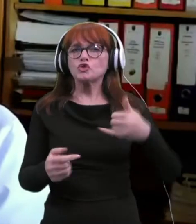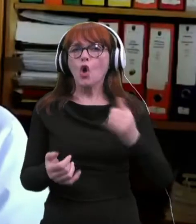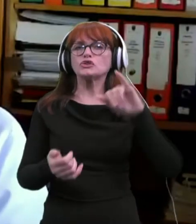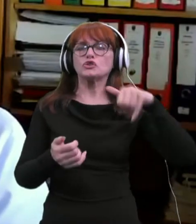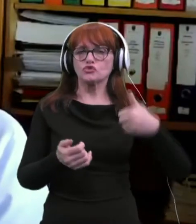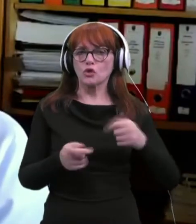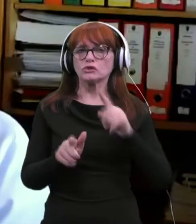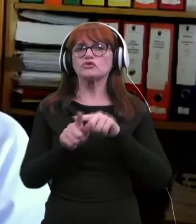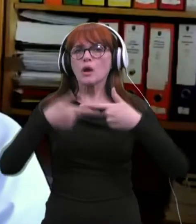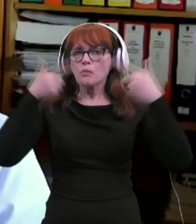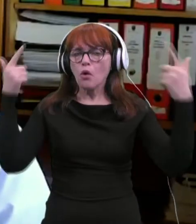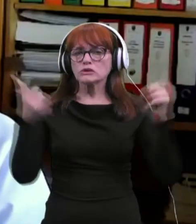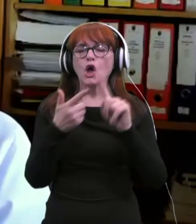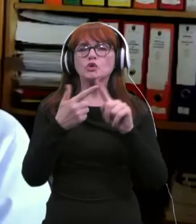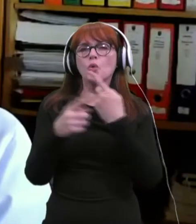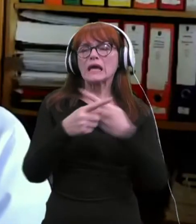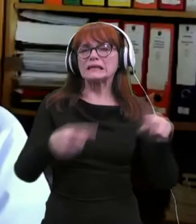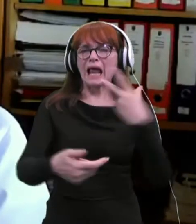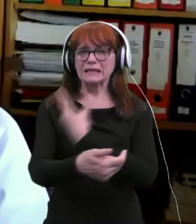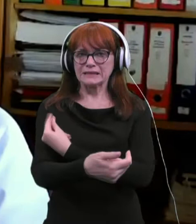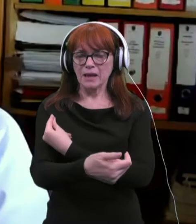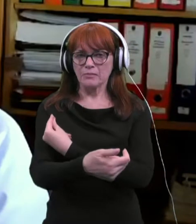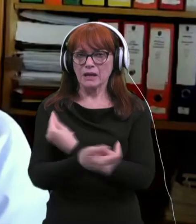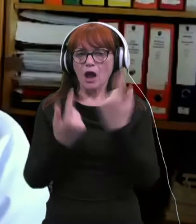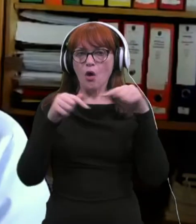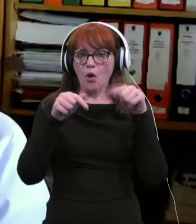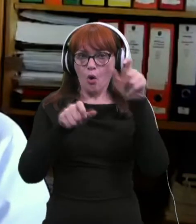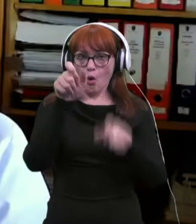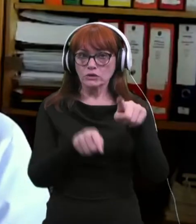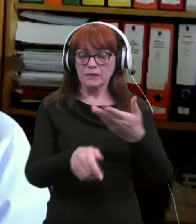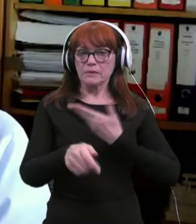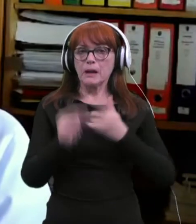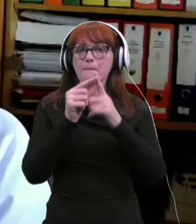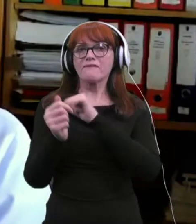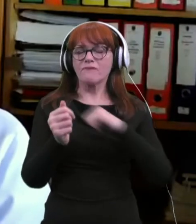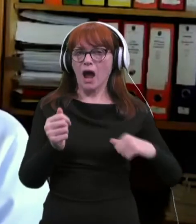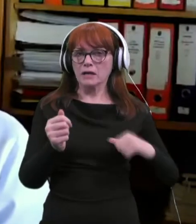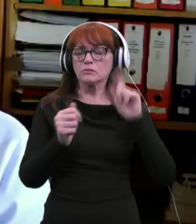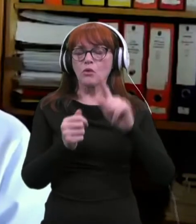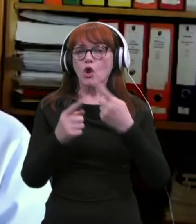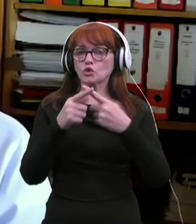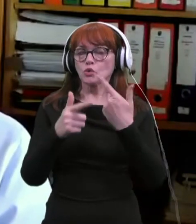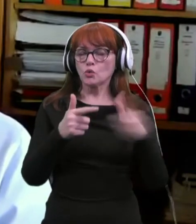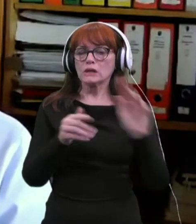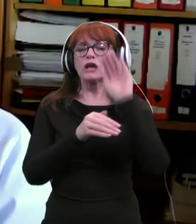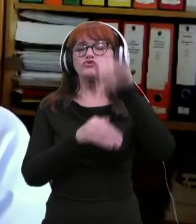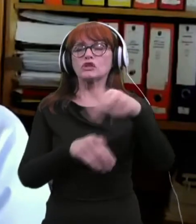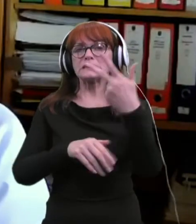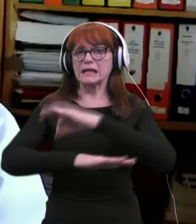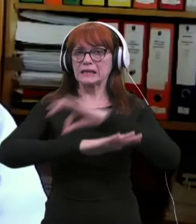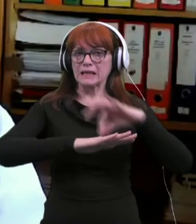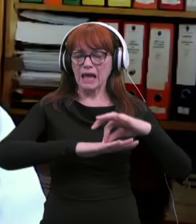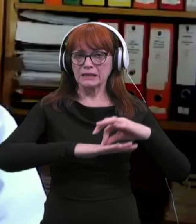Še pojasnilo v glede drugega odmerka, osebe, ki so prejle Pfizer, bodo prejle drugi odmerak po treh tednih.